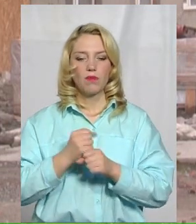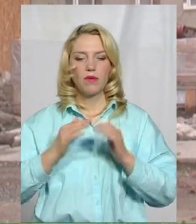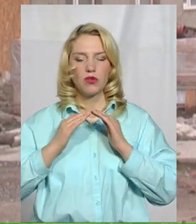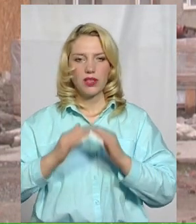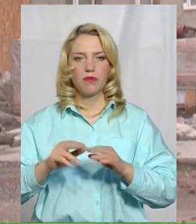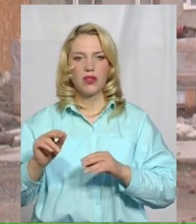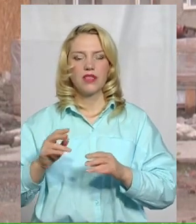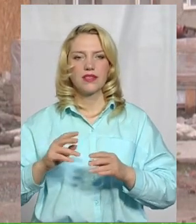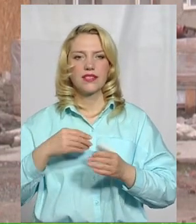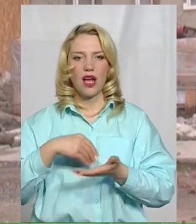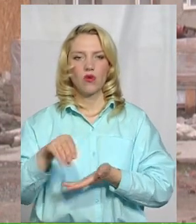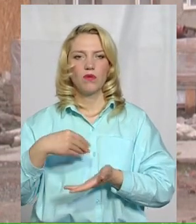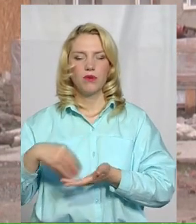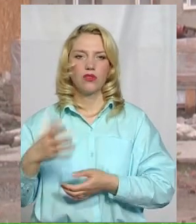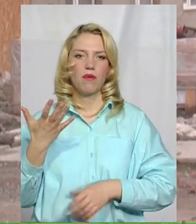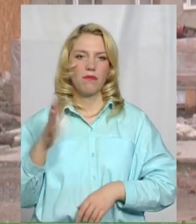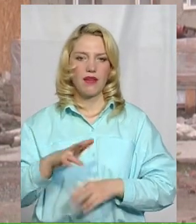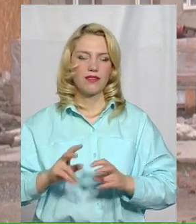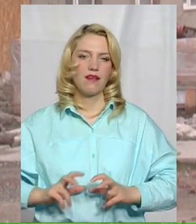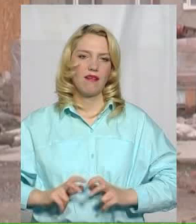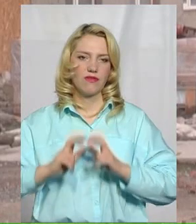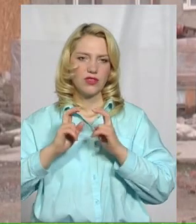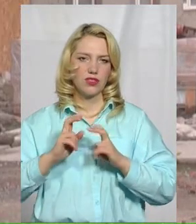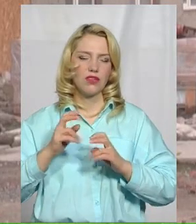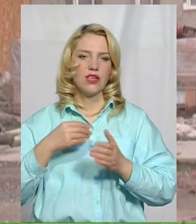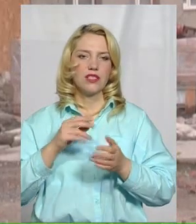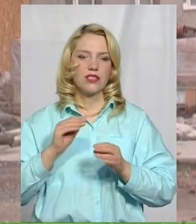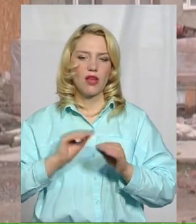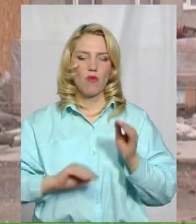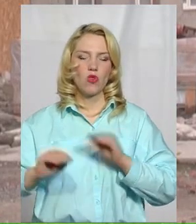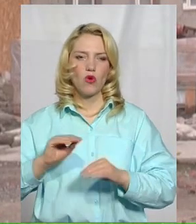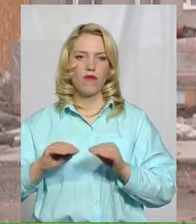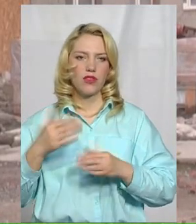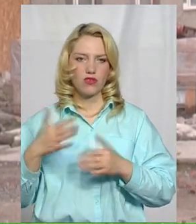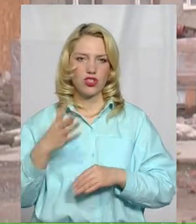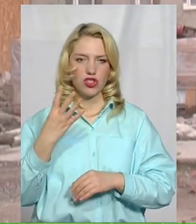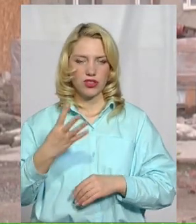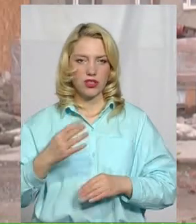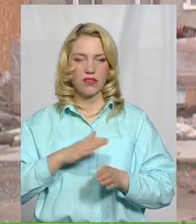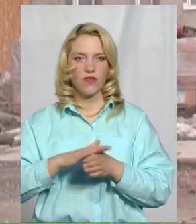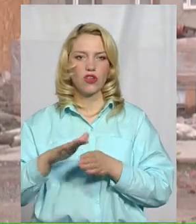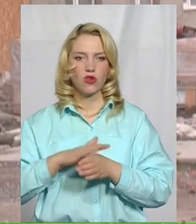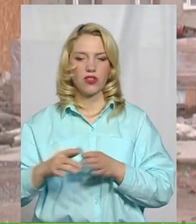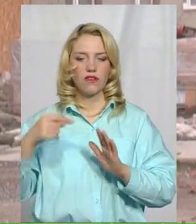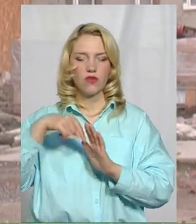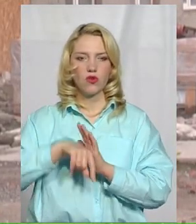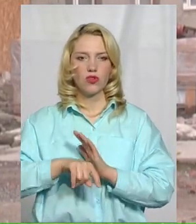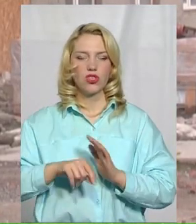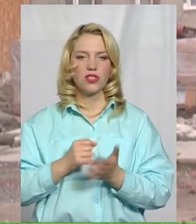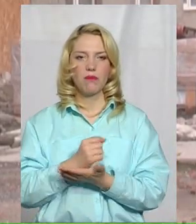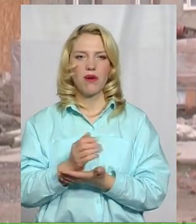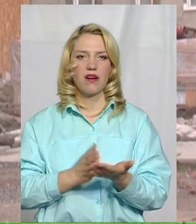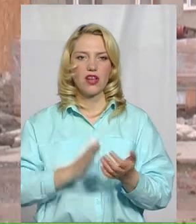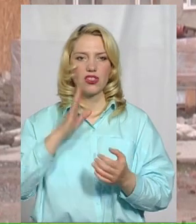закуплено п'ять ліфтів, змонтовано вже чотири. Виконані внутрішні мережі